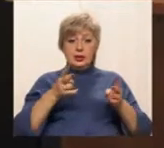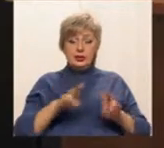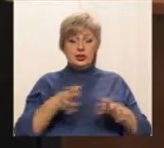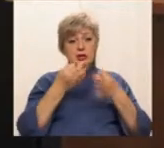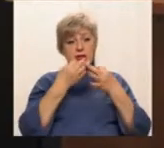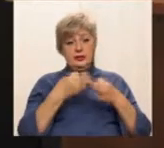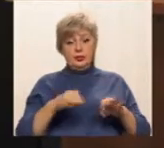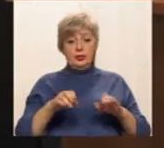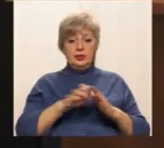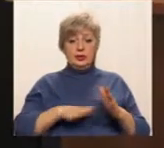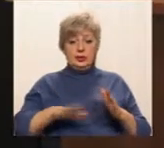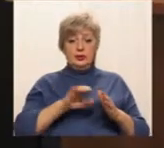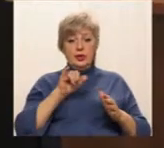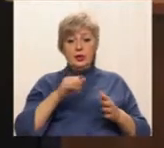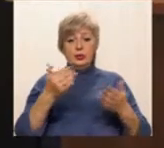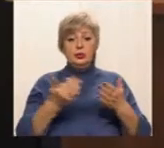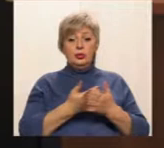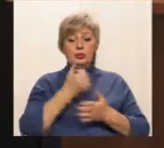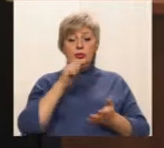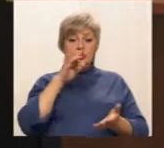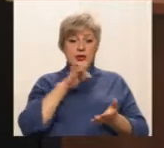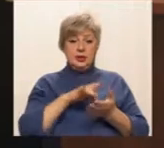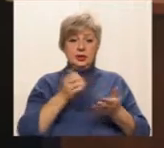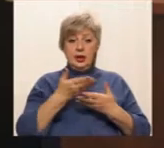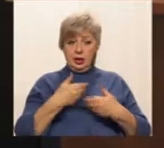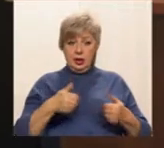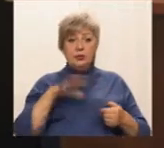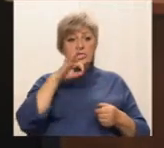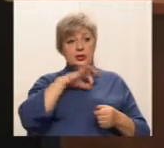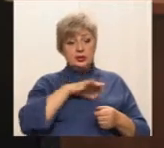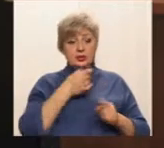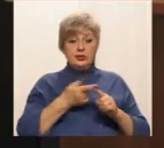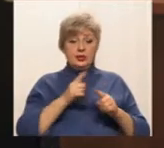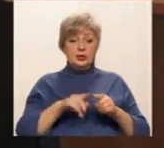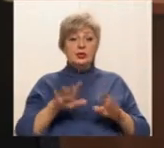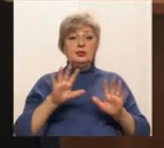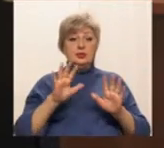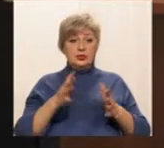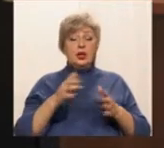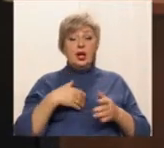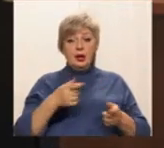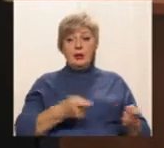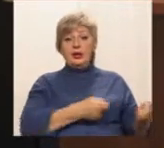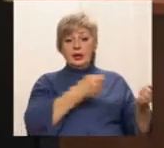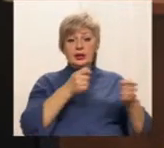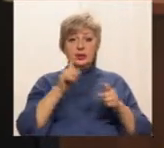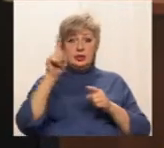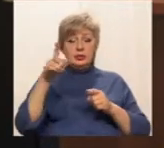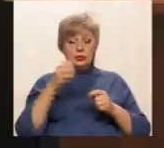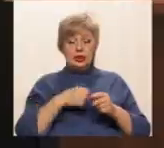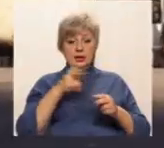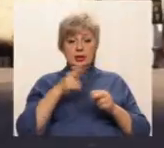територія у новому центрі. І ми, скористувавшись цією нагодою, перенесли туди кінцеві зупинки